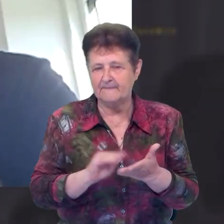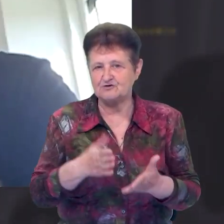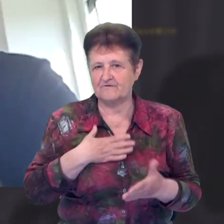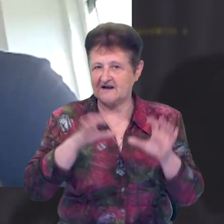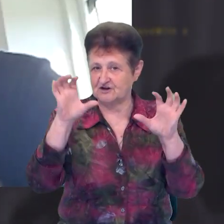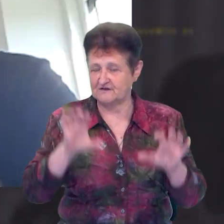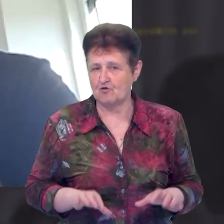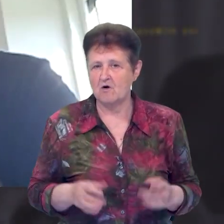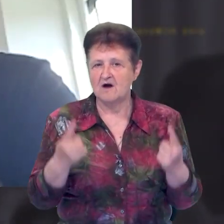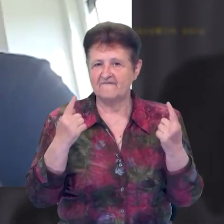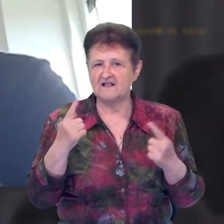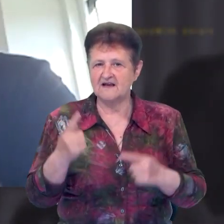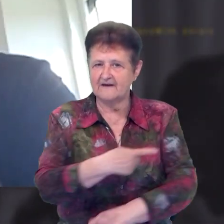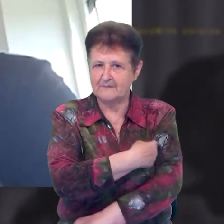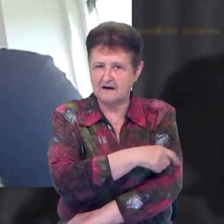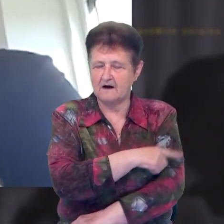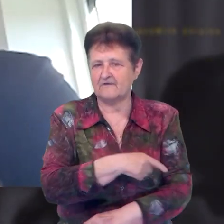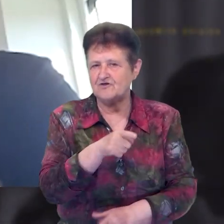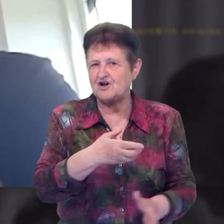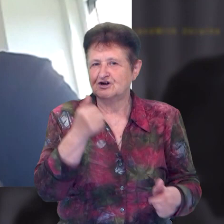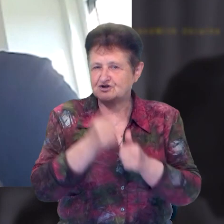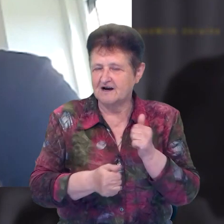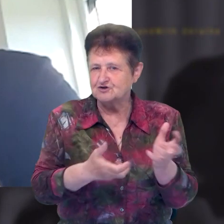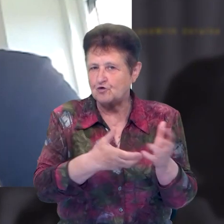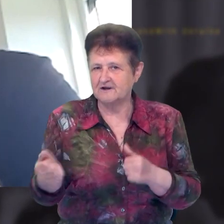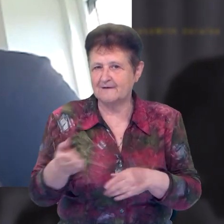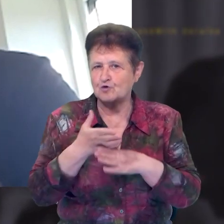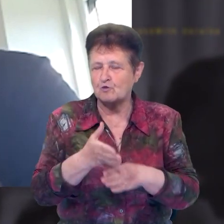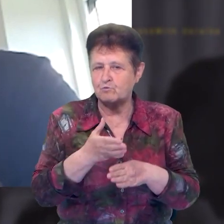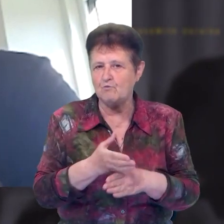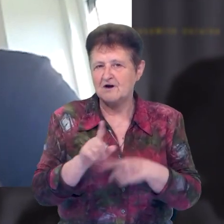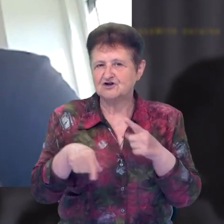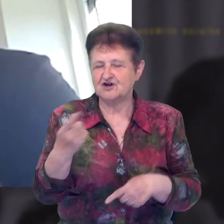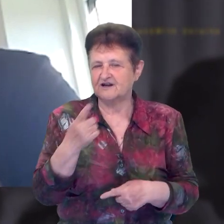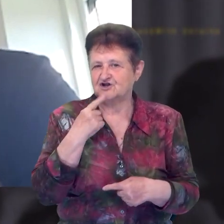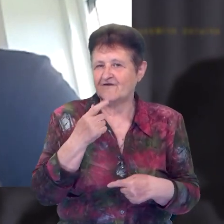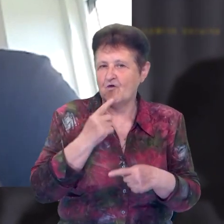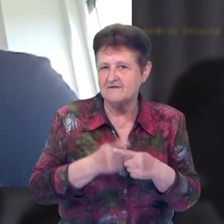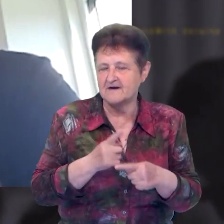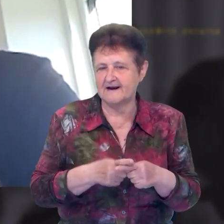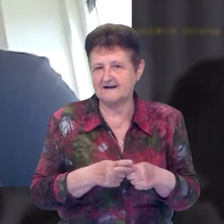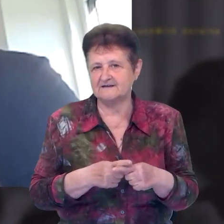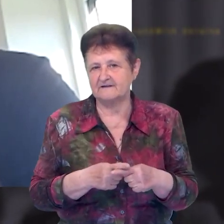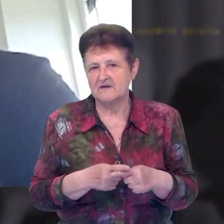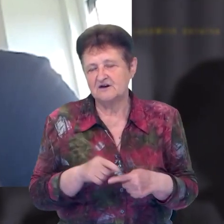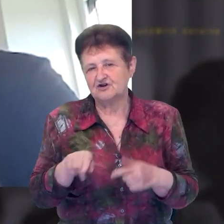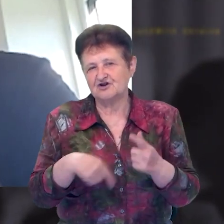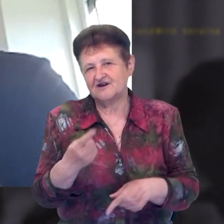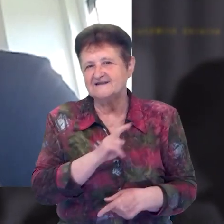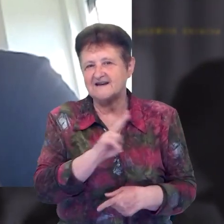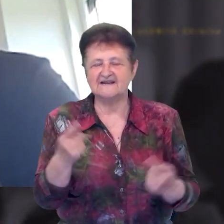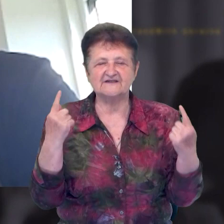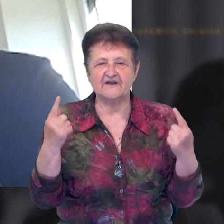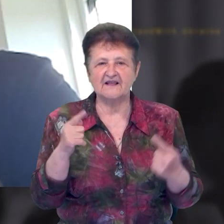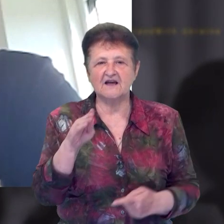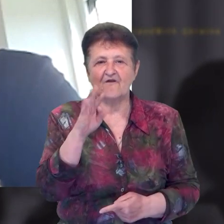Великі обласні лікарні часто отримують допомогу через червоний хрес, якісь великі фонди, хтось